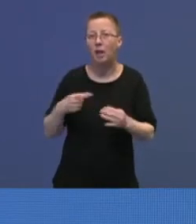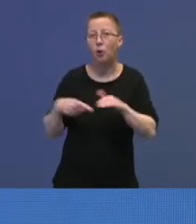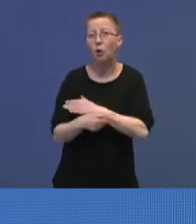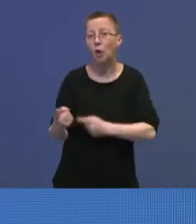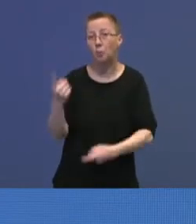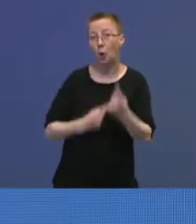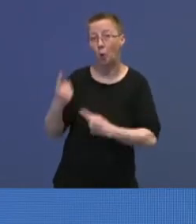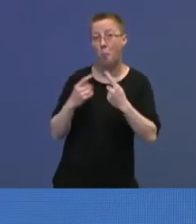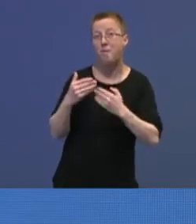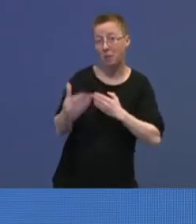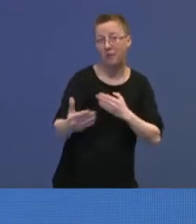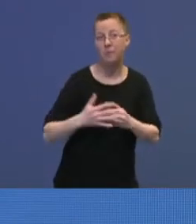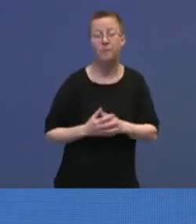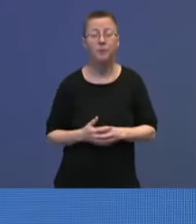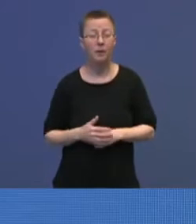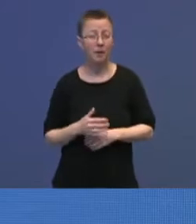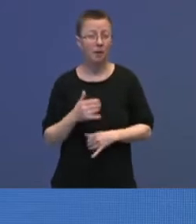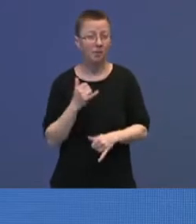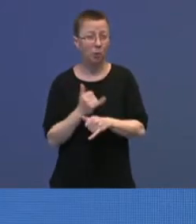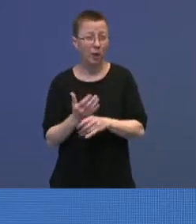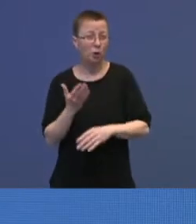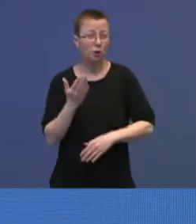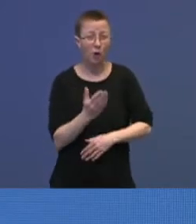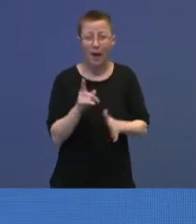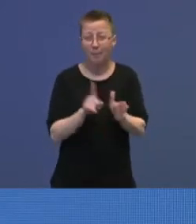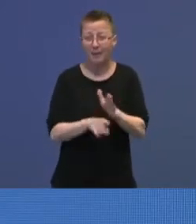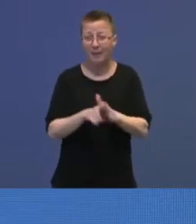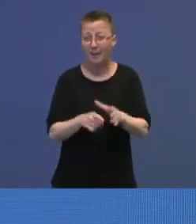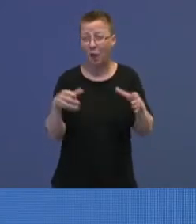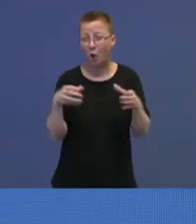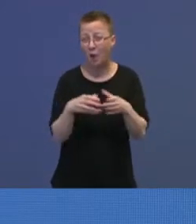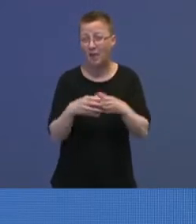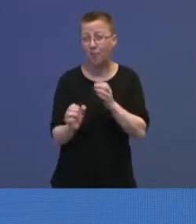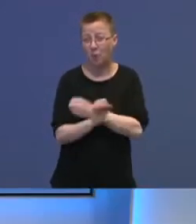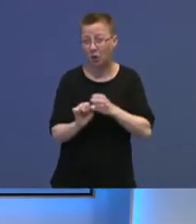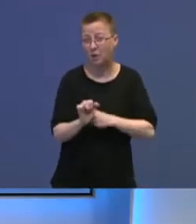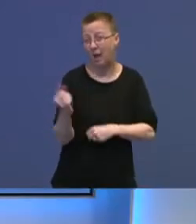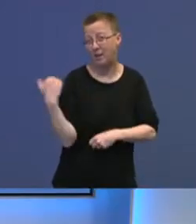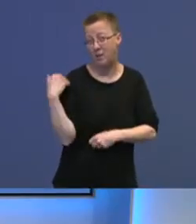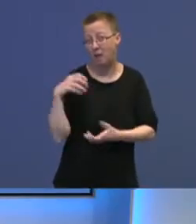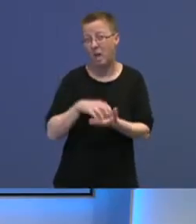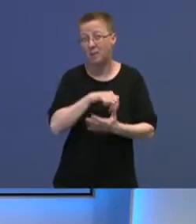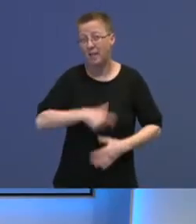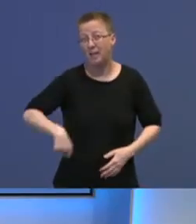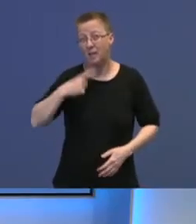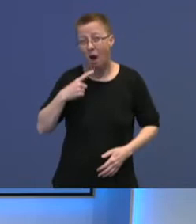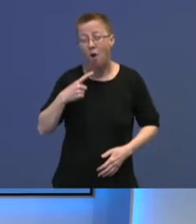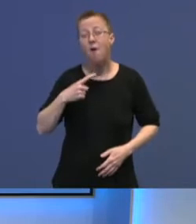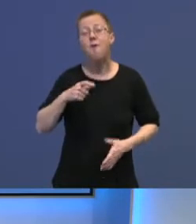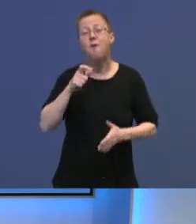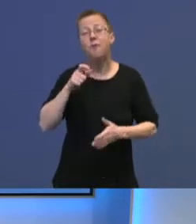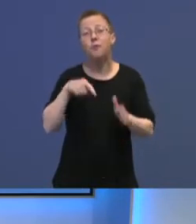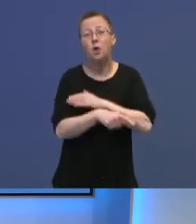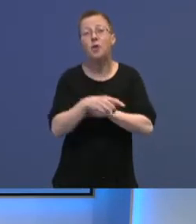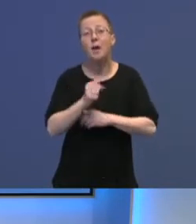For å søke om en midlertidig kollektiv beskyttelse, som statsministeren snakket om, så må flyktningene